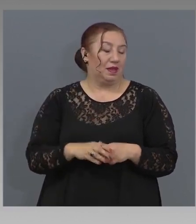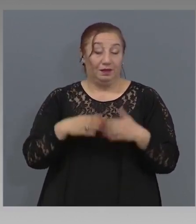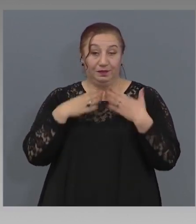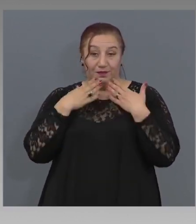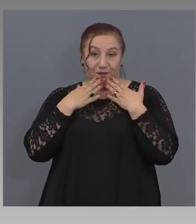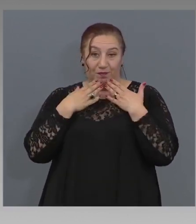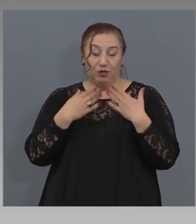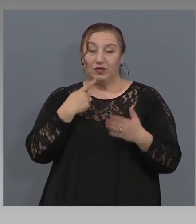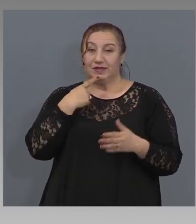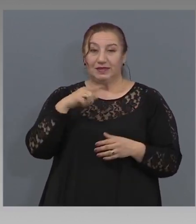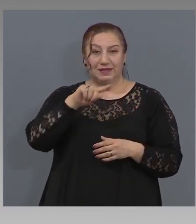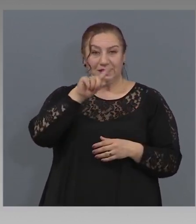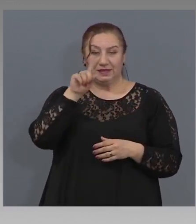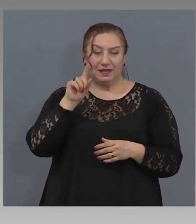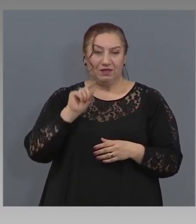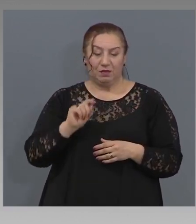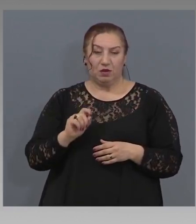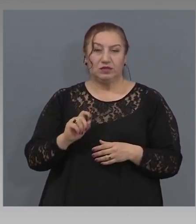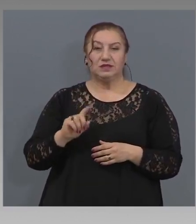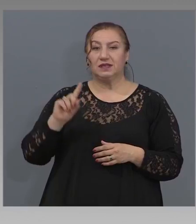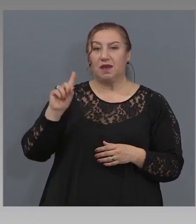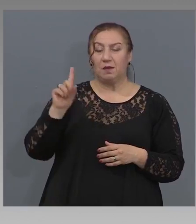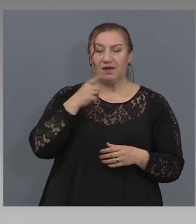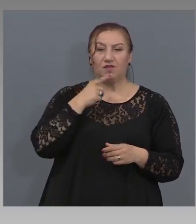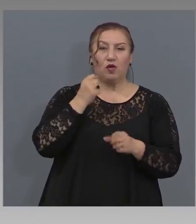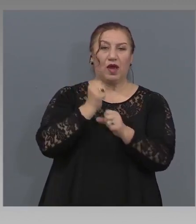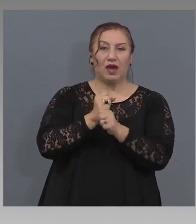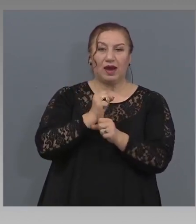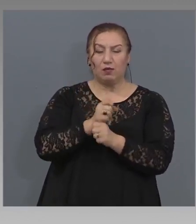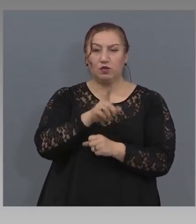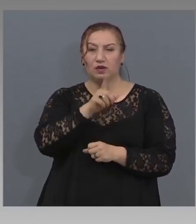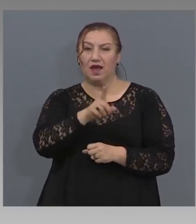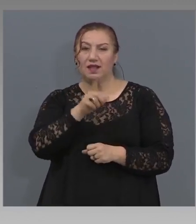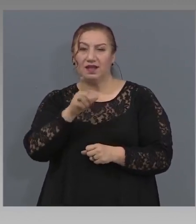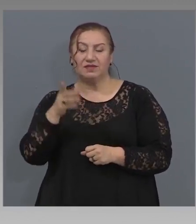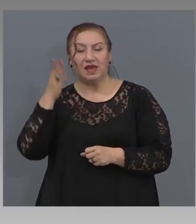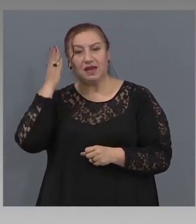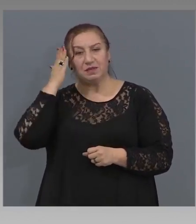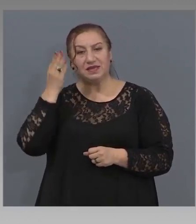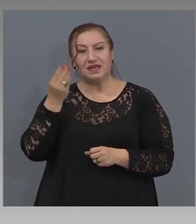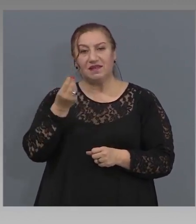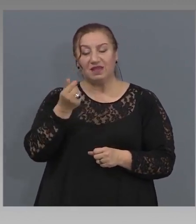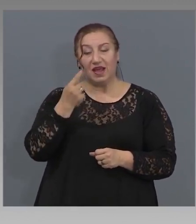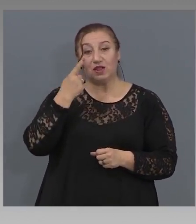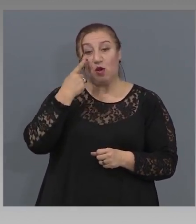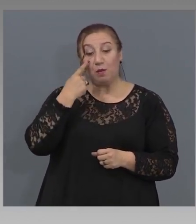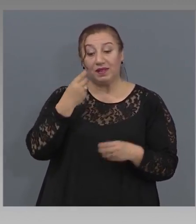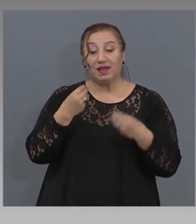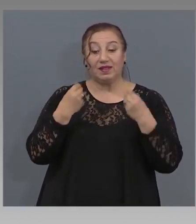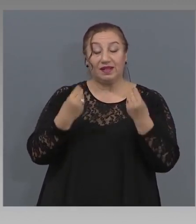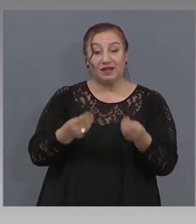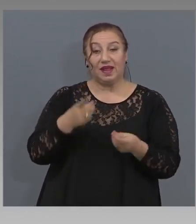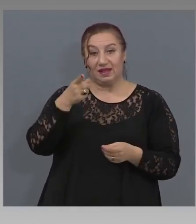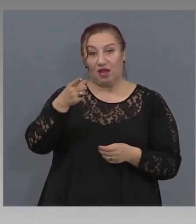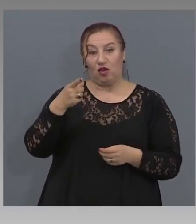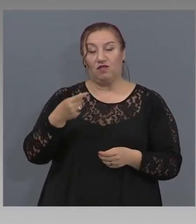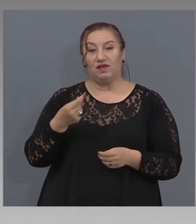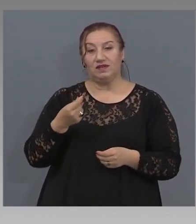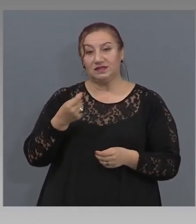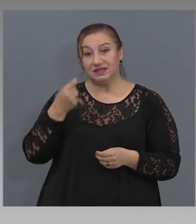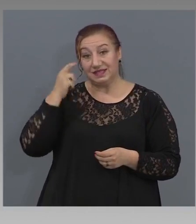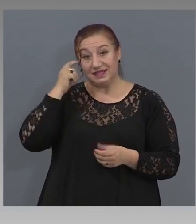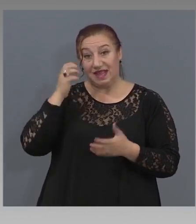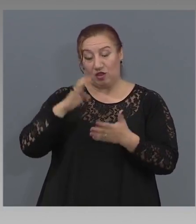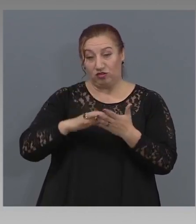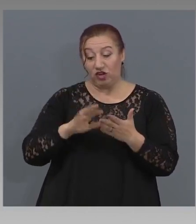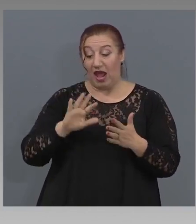Първо работа е на всеки министр на финансите, ако пита да даде такова становище. Повярвайте ми. Ако бях министр на финансите, аз ще